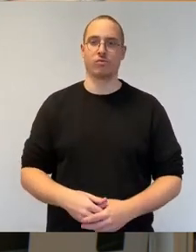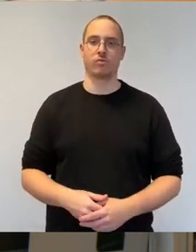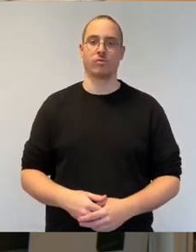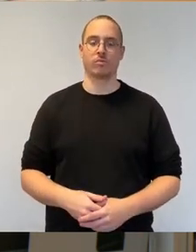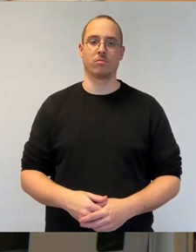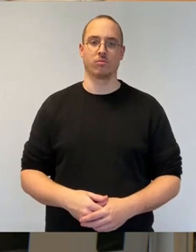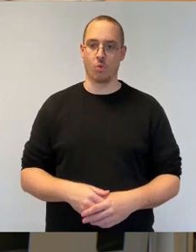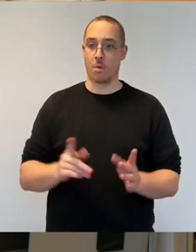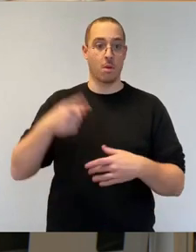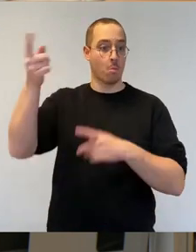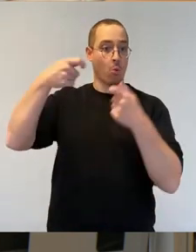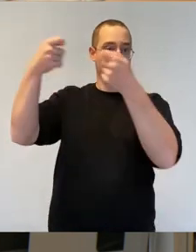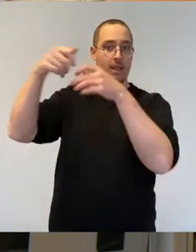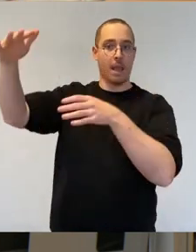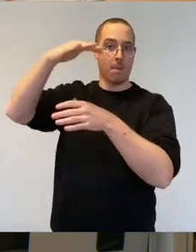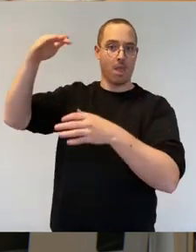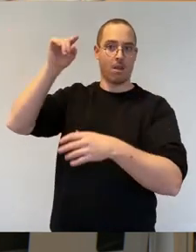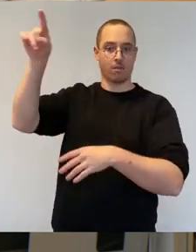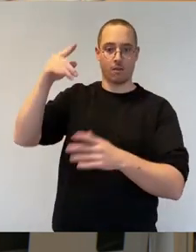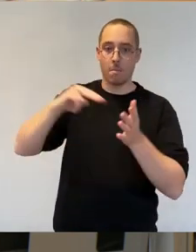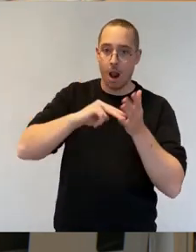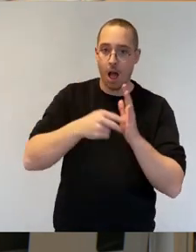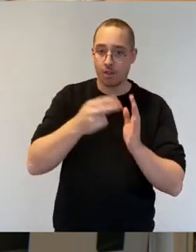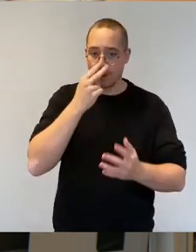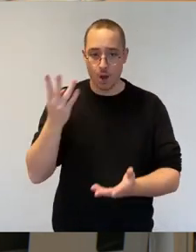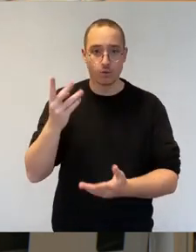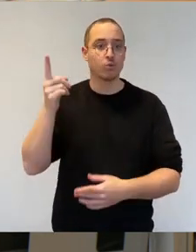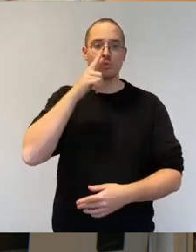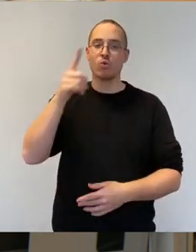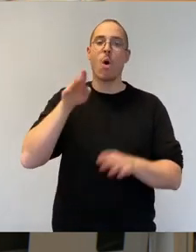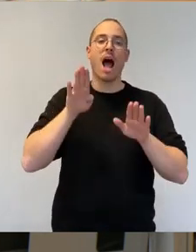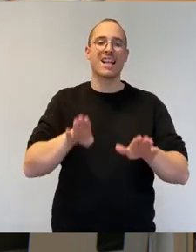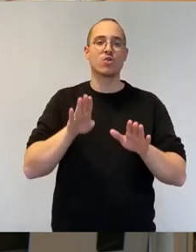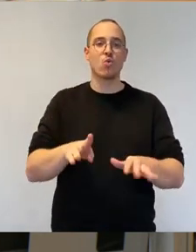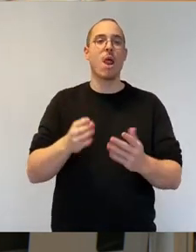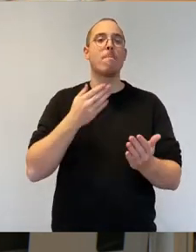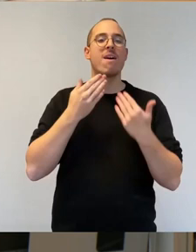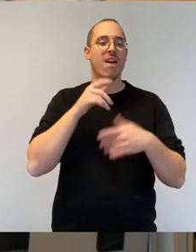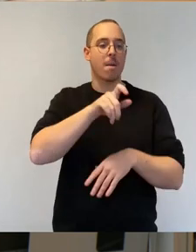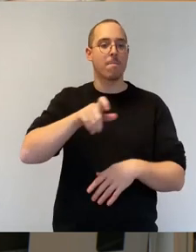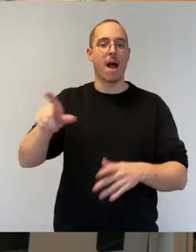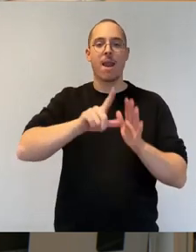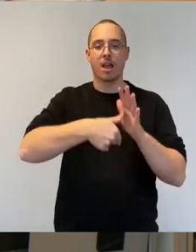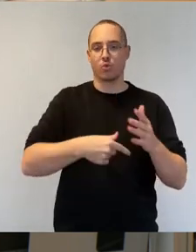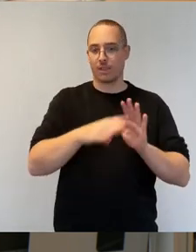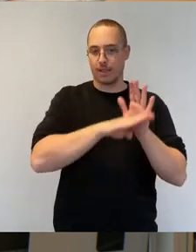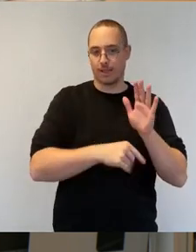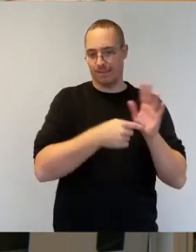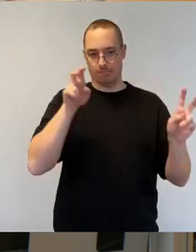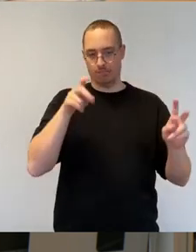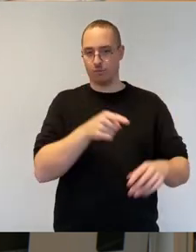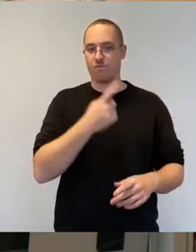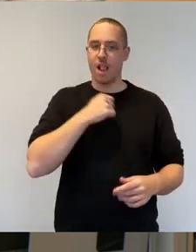nur eine Änderung des Asylbewerberleistungsgesetzes, wo als eine zusätzliche Möglichkeit, wie